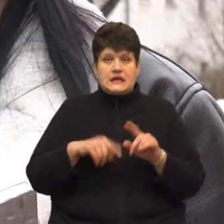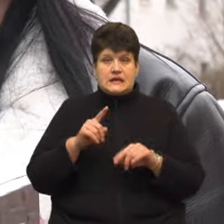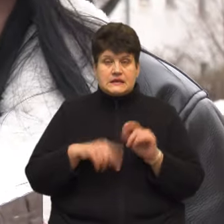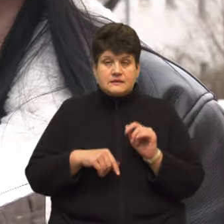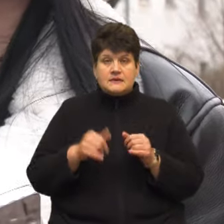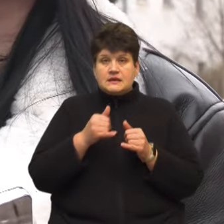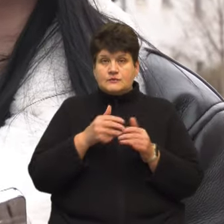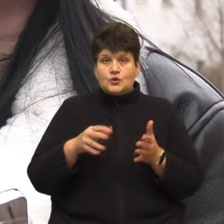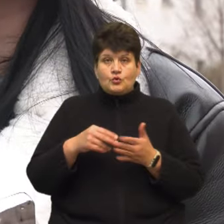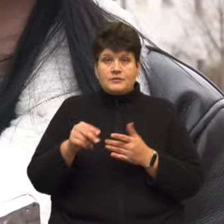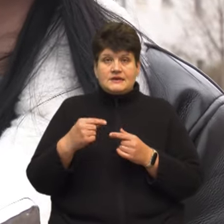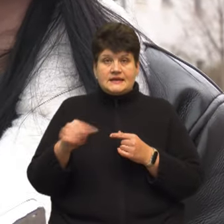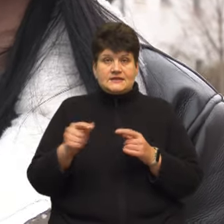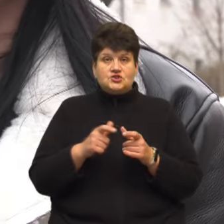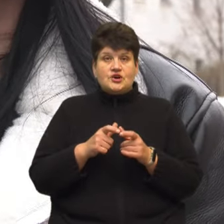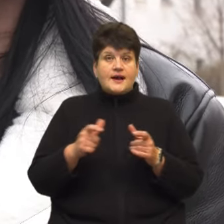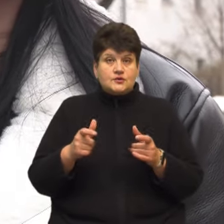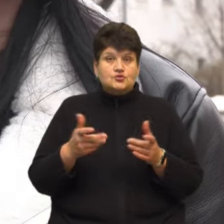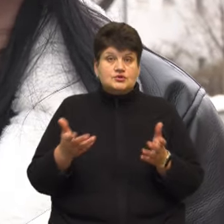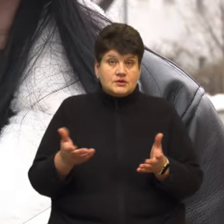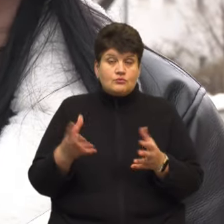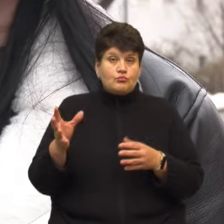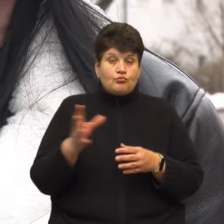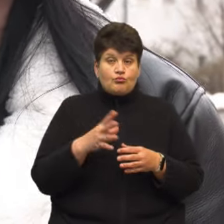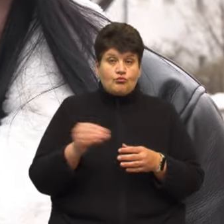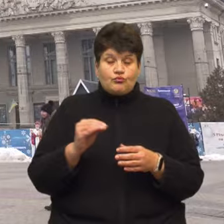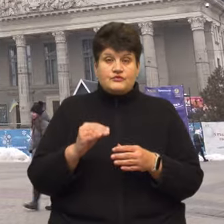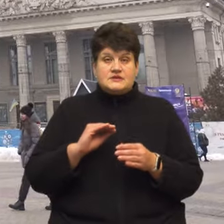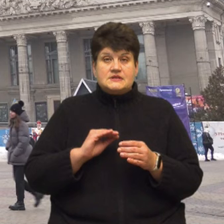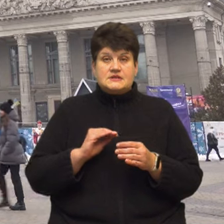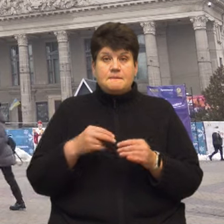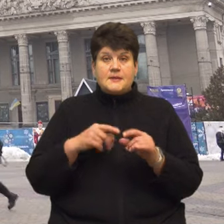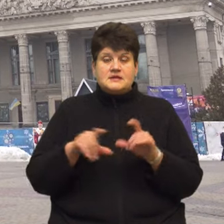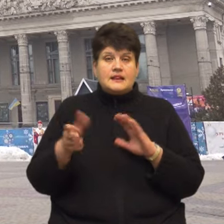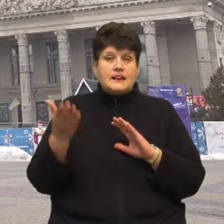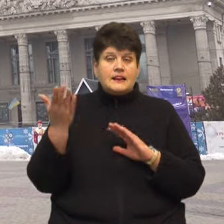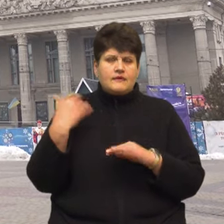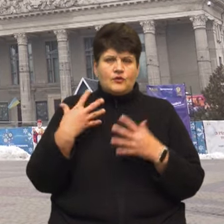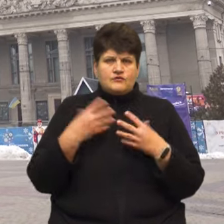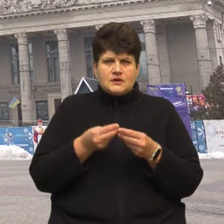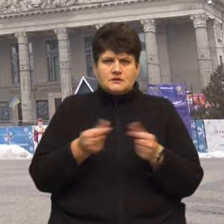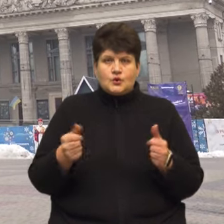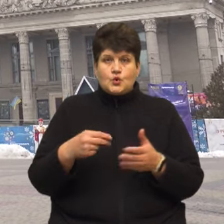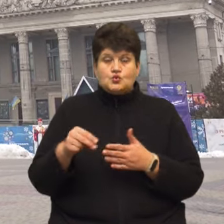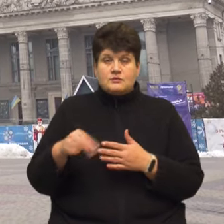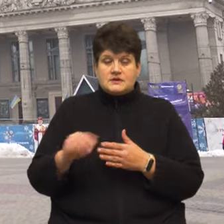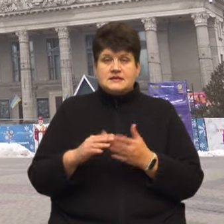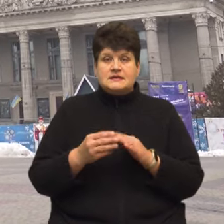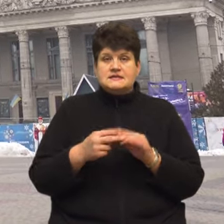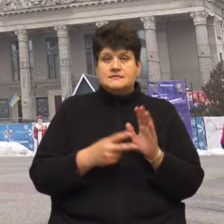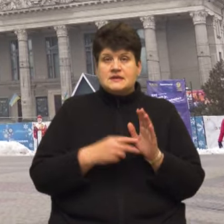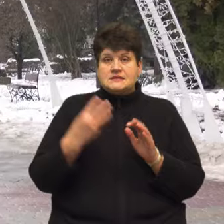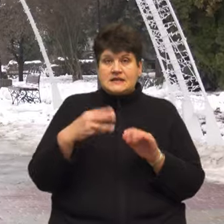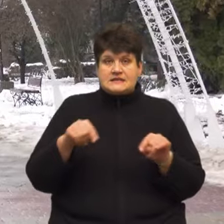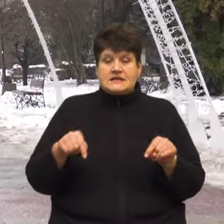неможливість купити інші карточки, тому що в цих мережах магазинів вже давно розкупили. Станом на 17.30 у деяких абонентів «Київстару»